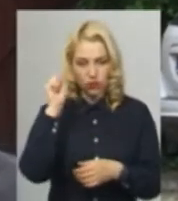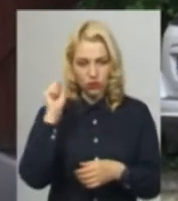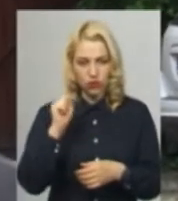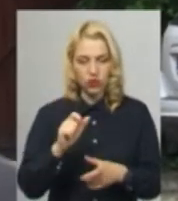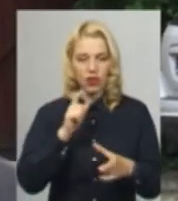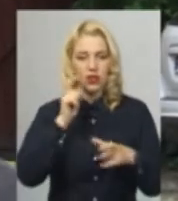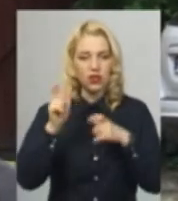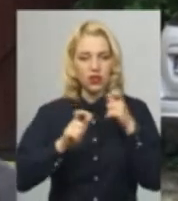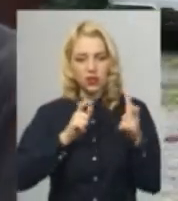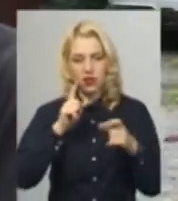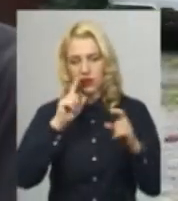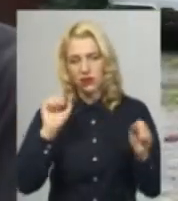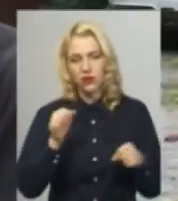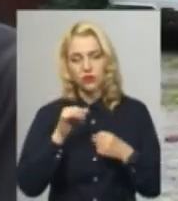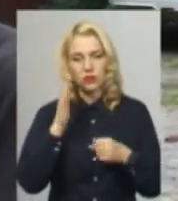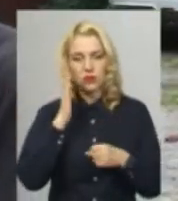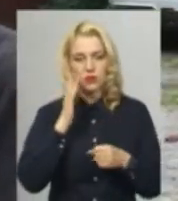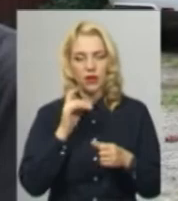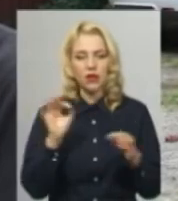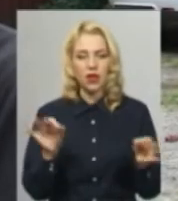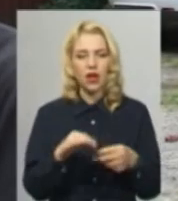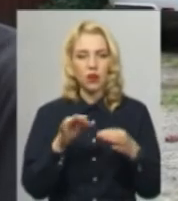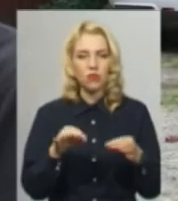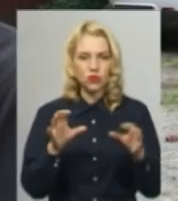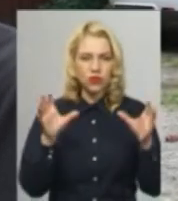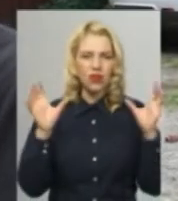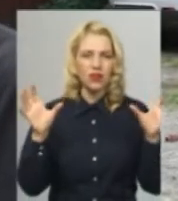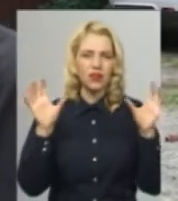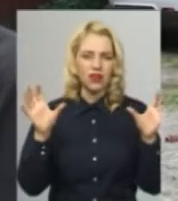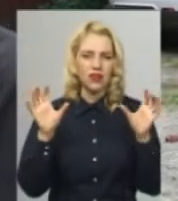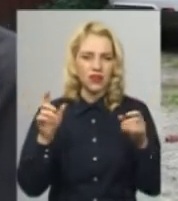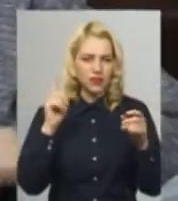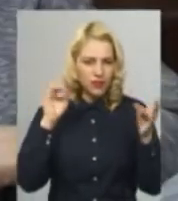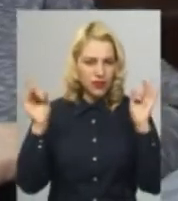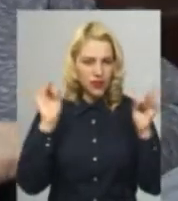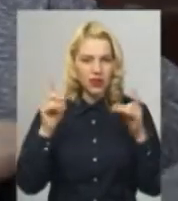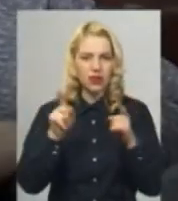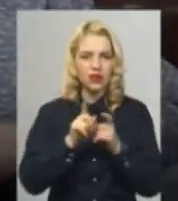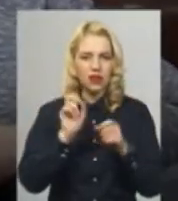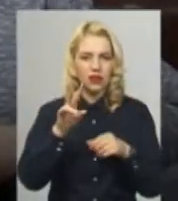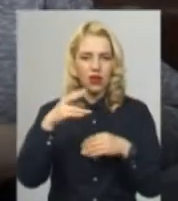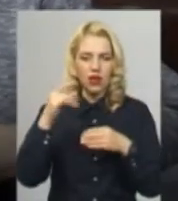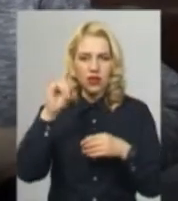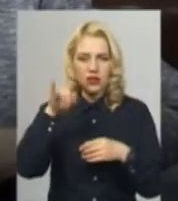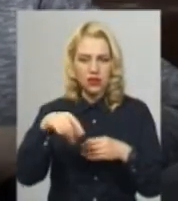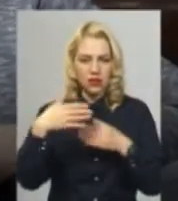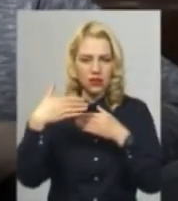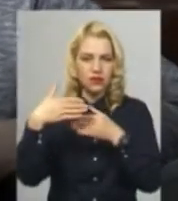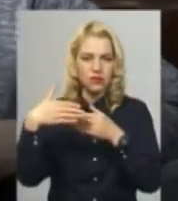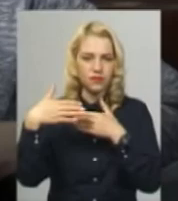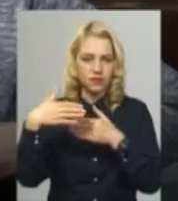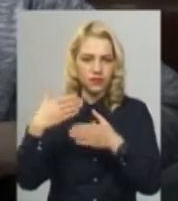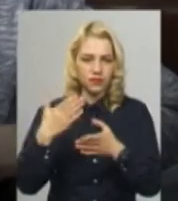І крики, невозможно спати. А музика через усилітель гремить, що шибки двохцять. Лампи ці загрожають страшно.